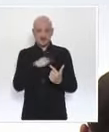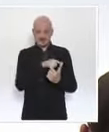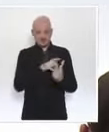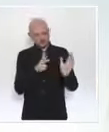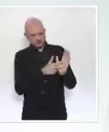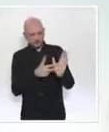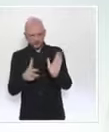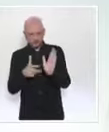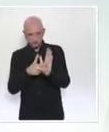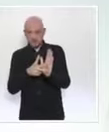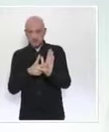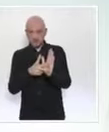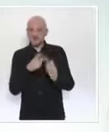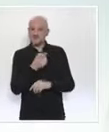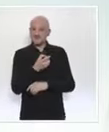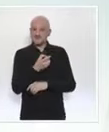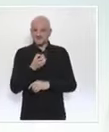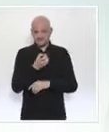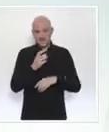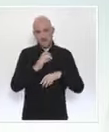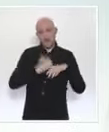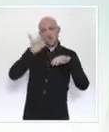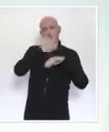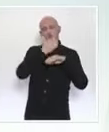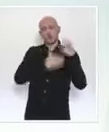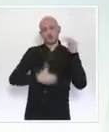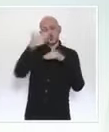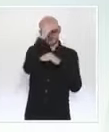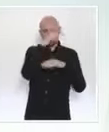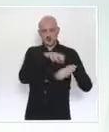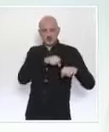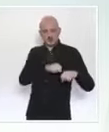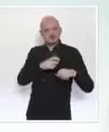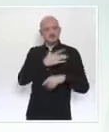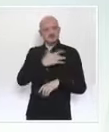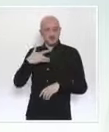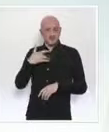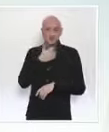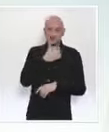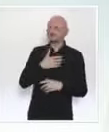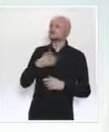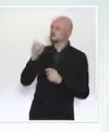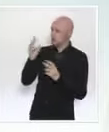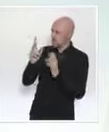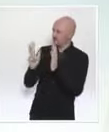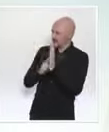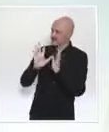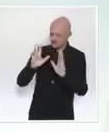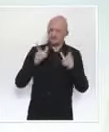sanitaire française, la Haute autorité de santé, qui se prononcera. Ces étapes constituent des garanties